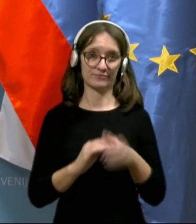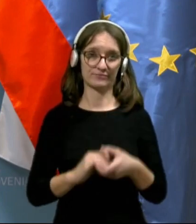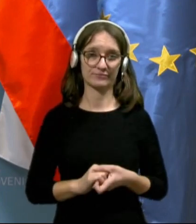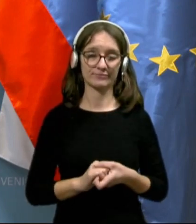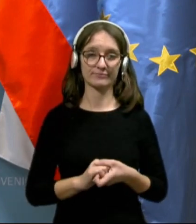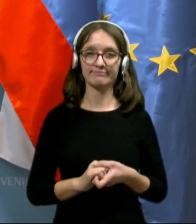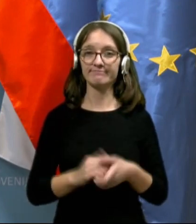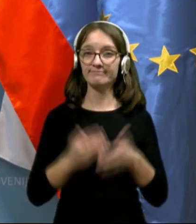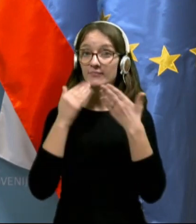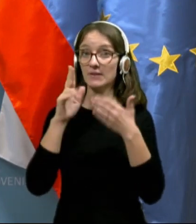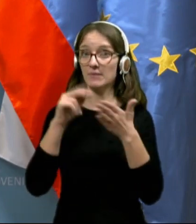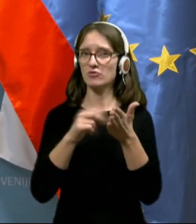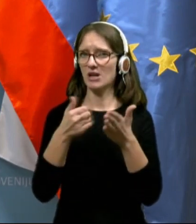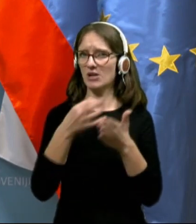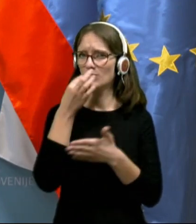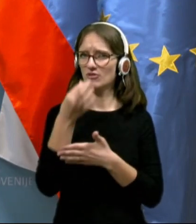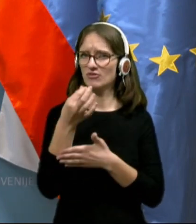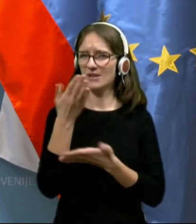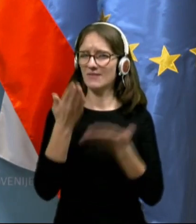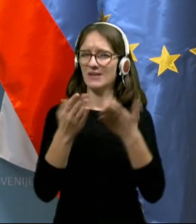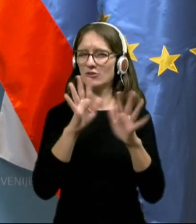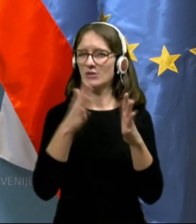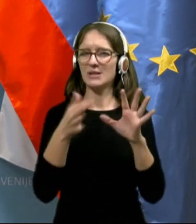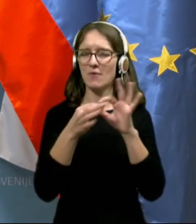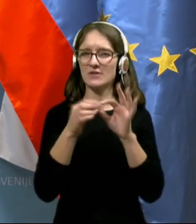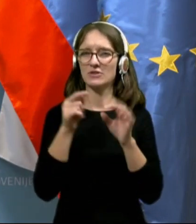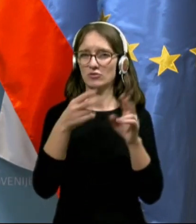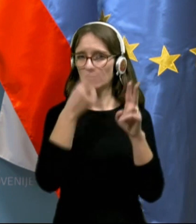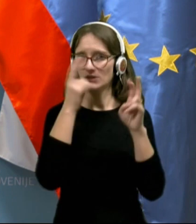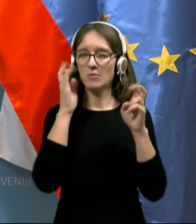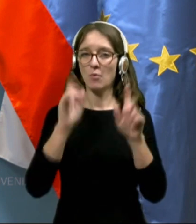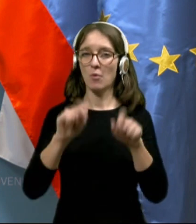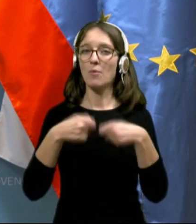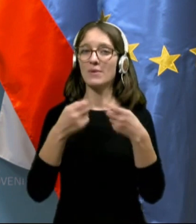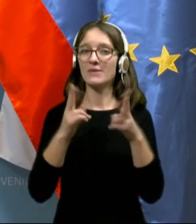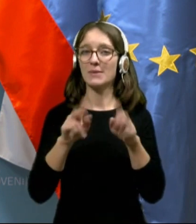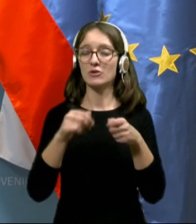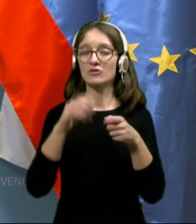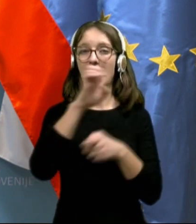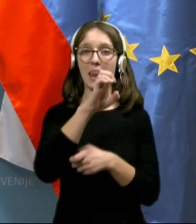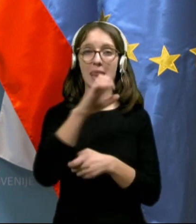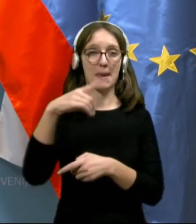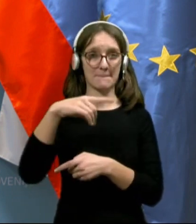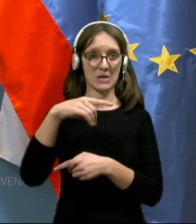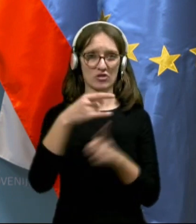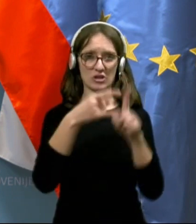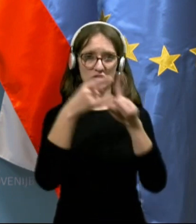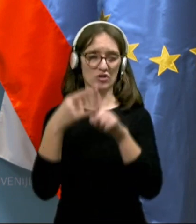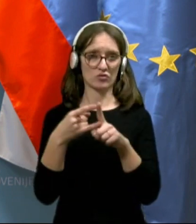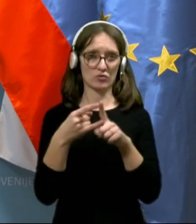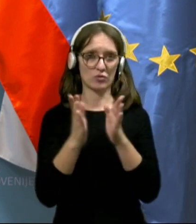Hvala, lepo imamo pa še eno vprašanje, verjetno ni vezano na cud temu, bomo pa dali priložnost Eleni Pečarič na Zoomu.